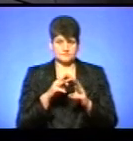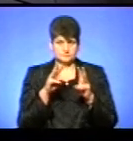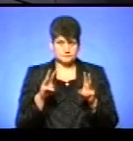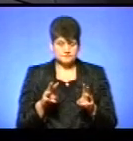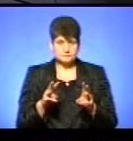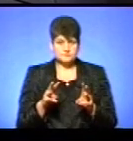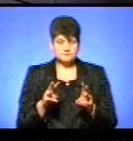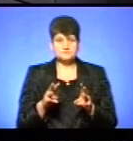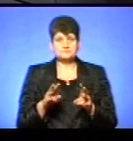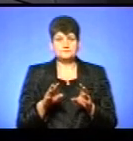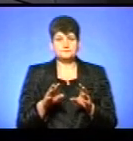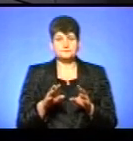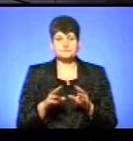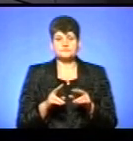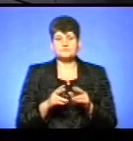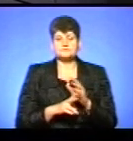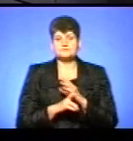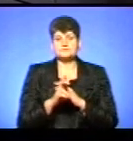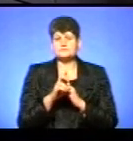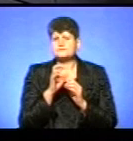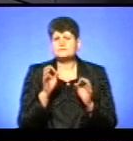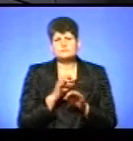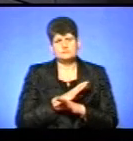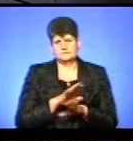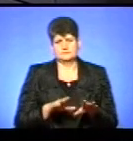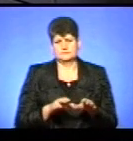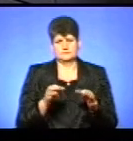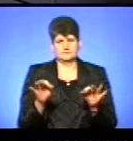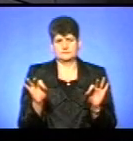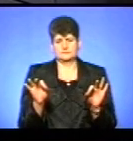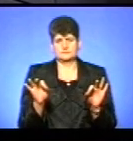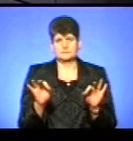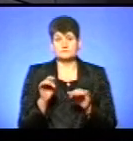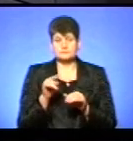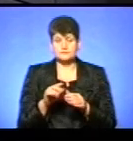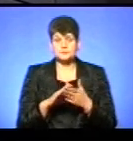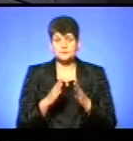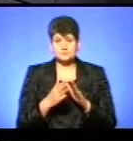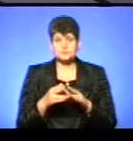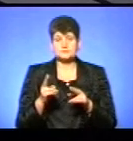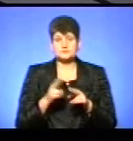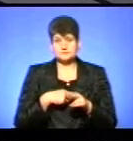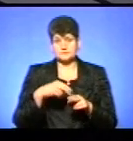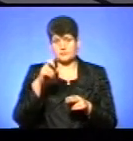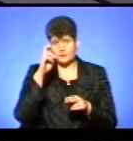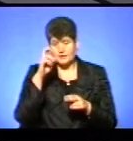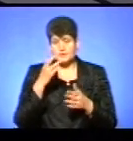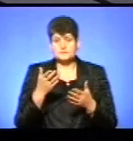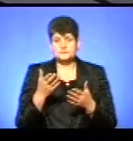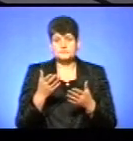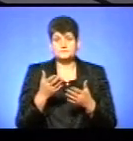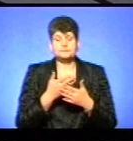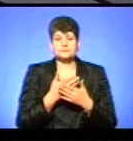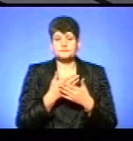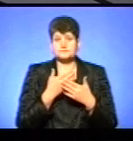церква в Україні ніколи не була автокефальною. Тому в умовах бездержавності відсутність